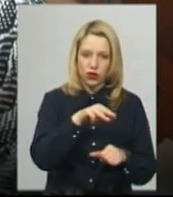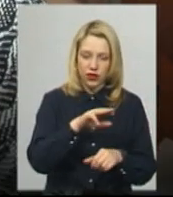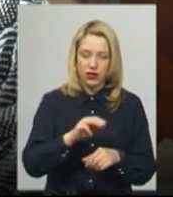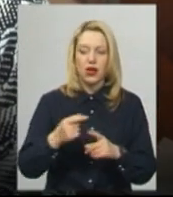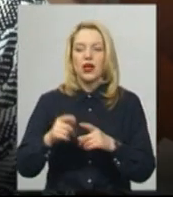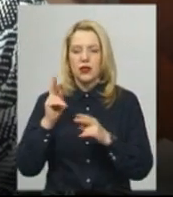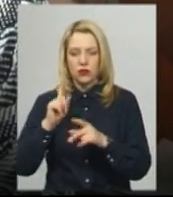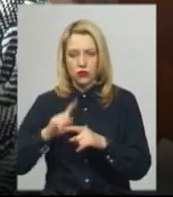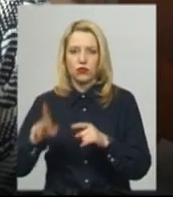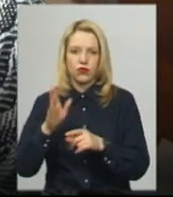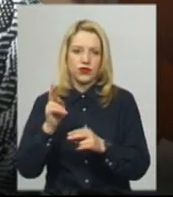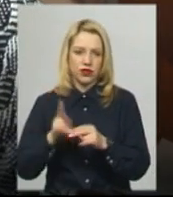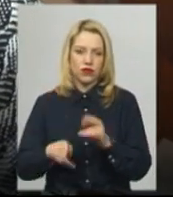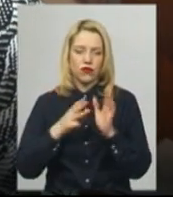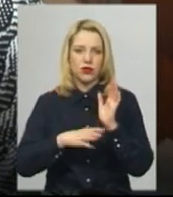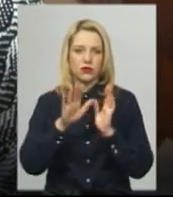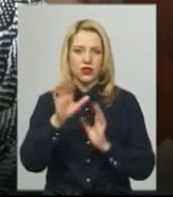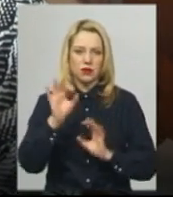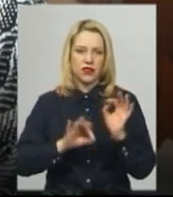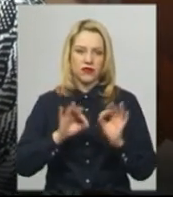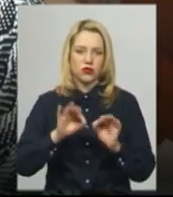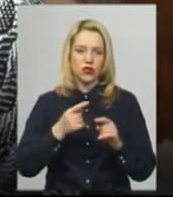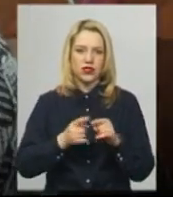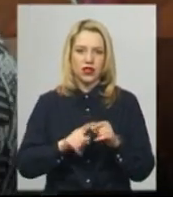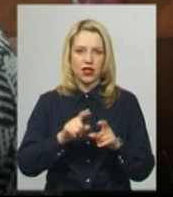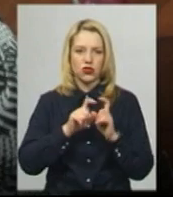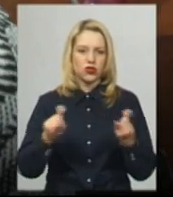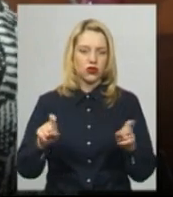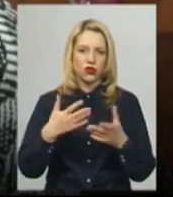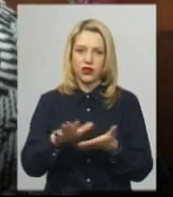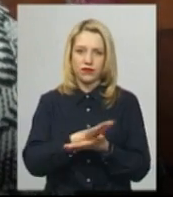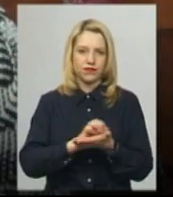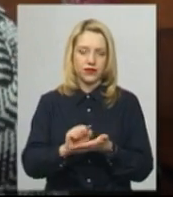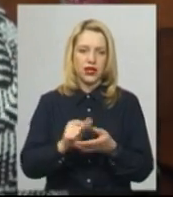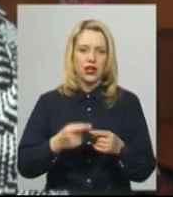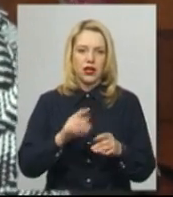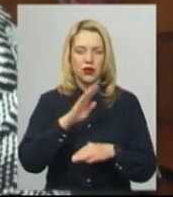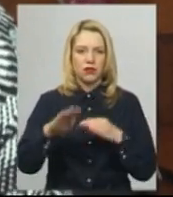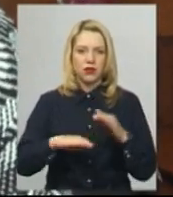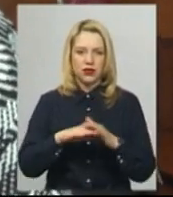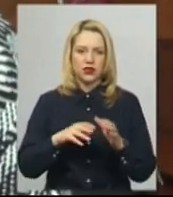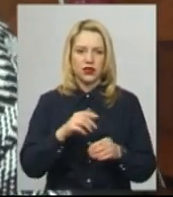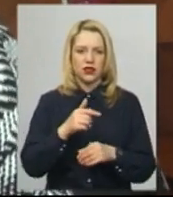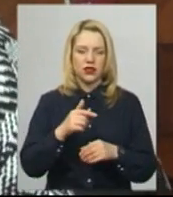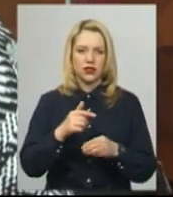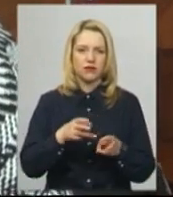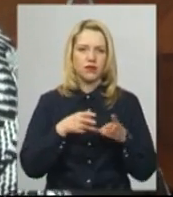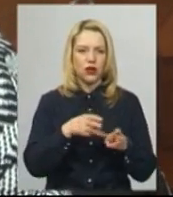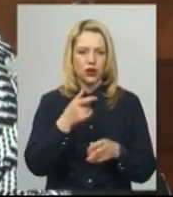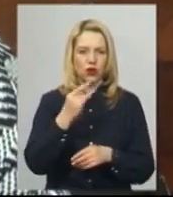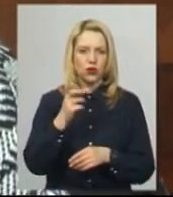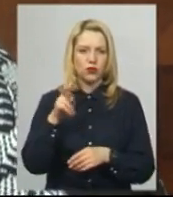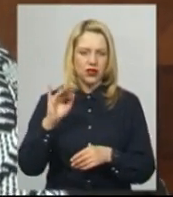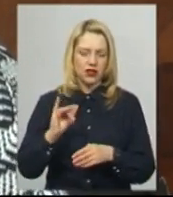% цієї школи вже підзнос, вона вже зношена. Підгрупками підсовували, парти підгрупки ставили, дітки сиділи